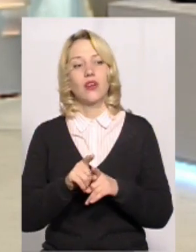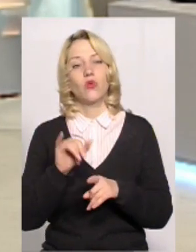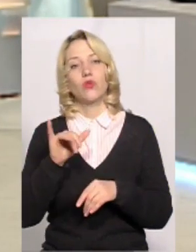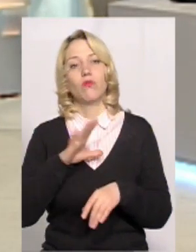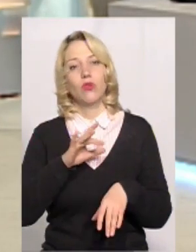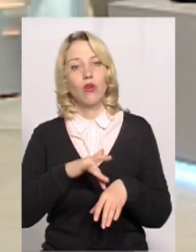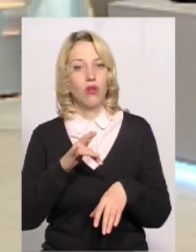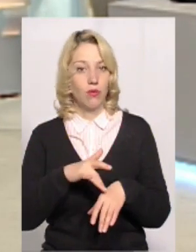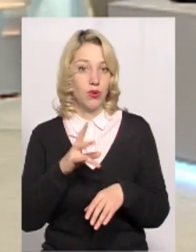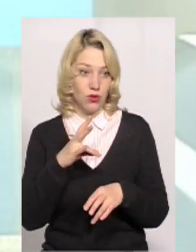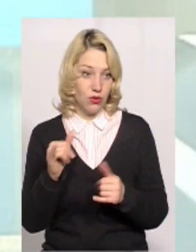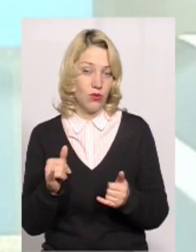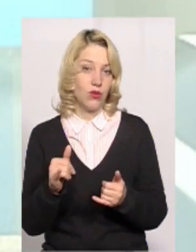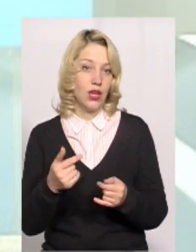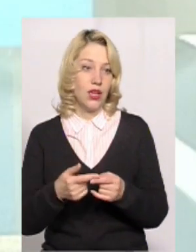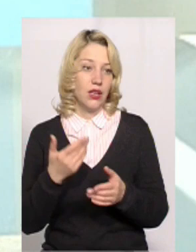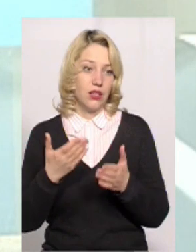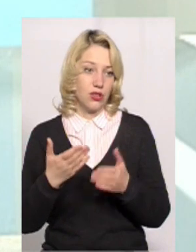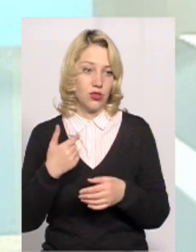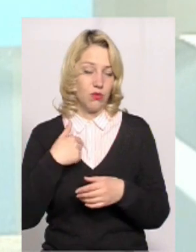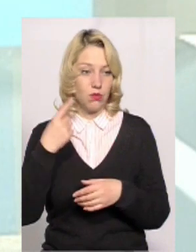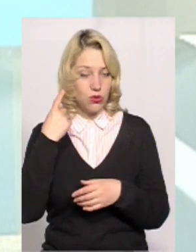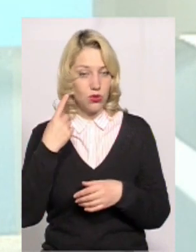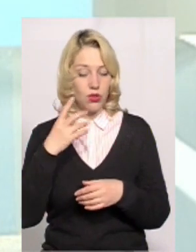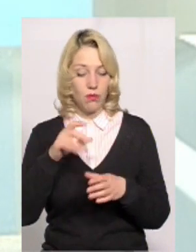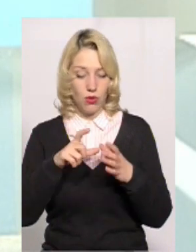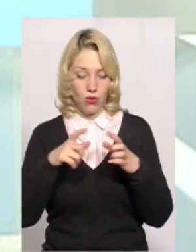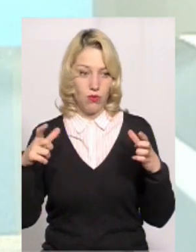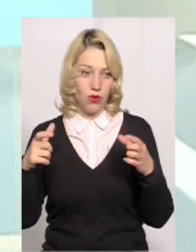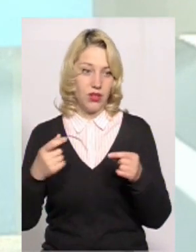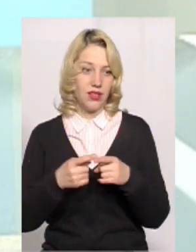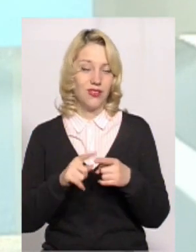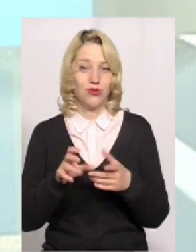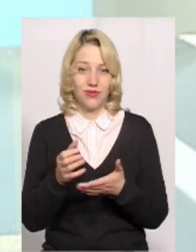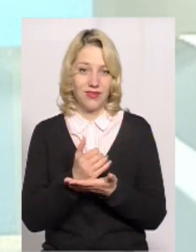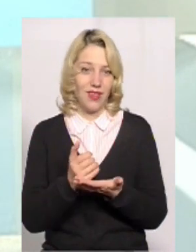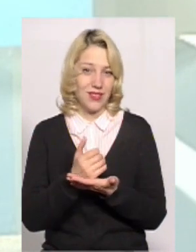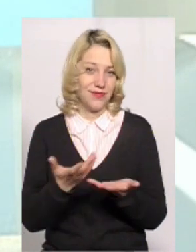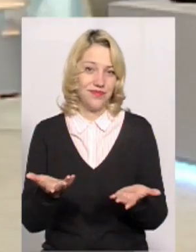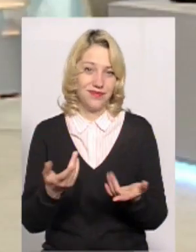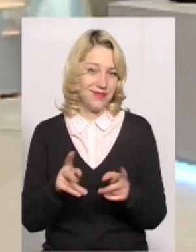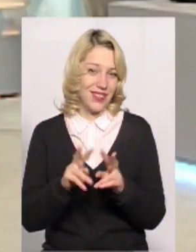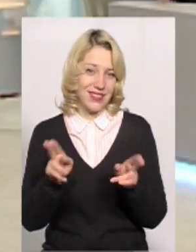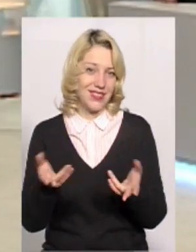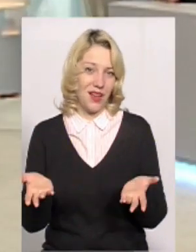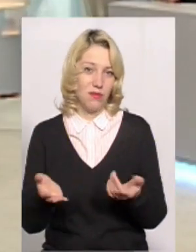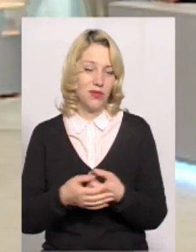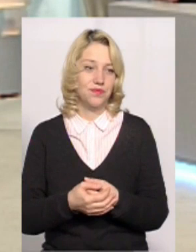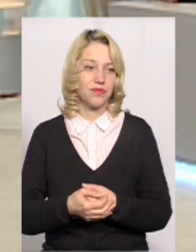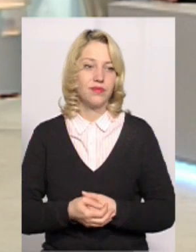нього таке хобі. Ну, я думаю, що, якщо ми сьогодні почули про бюлетень, то хотів, начать, ну, це в тому ж самому, так. Це